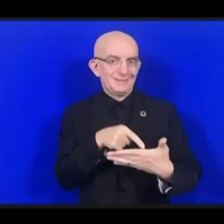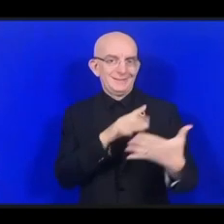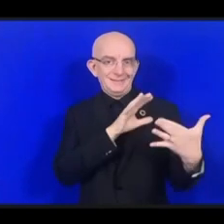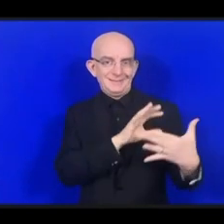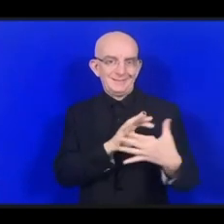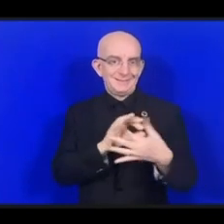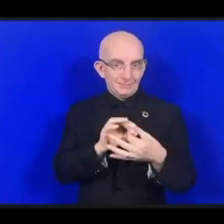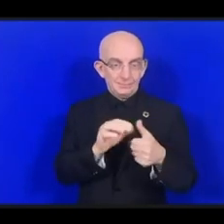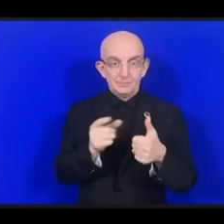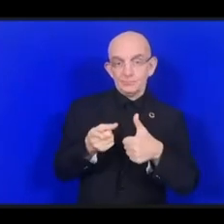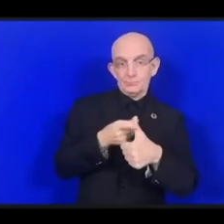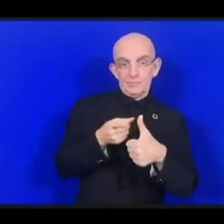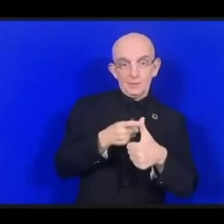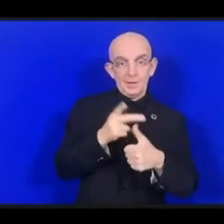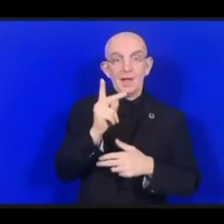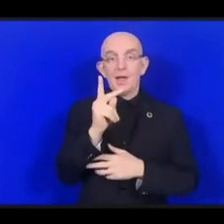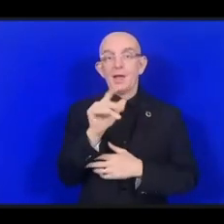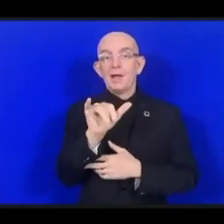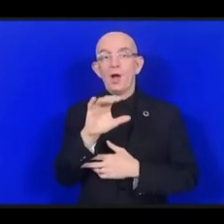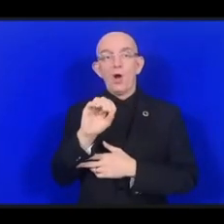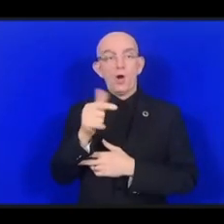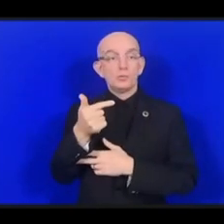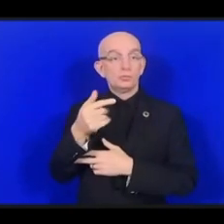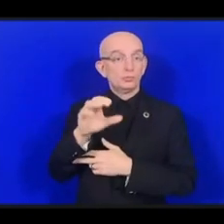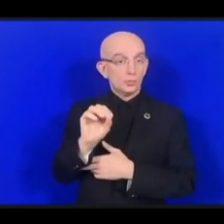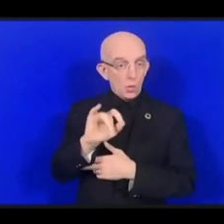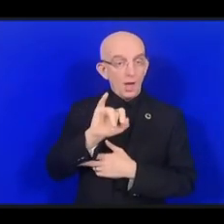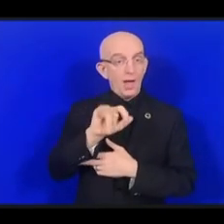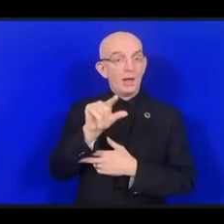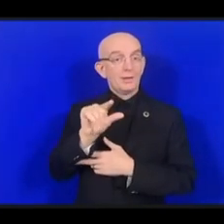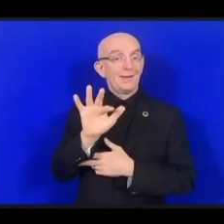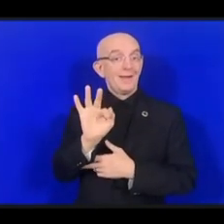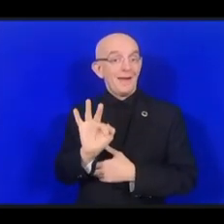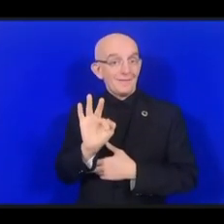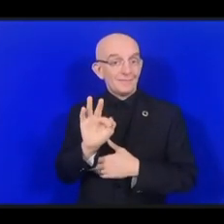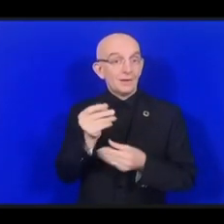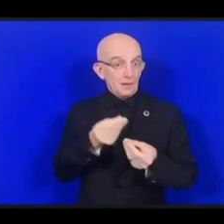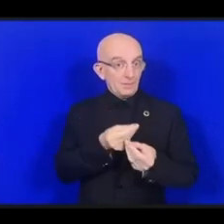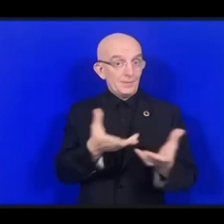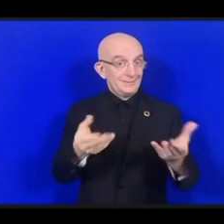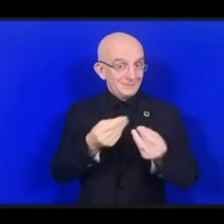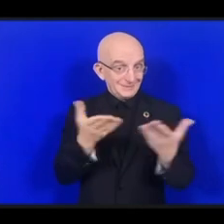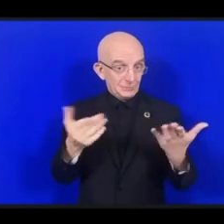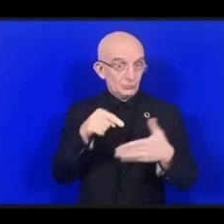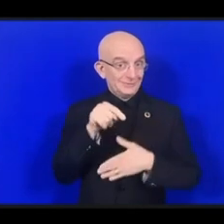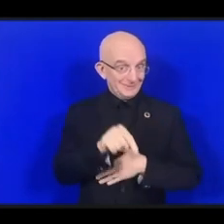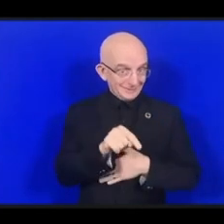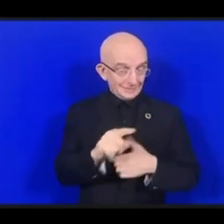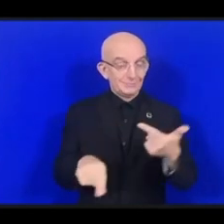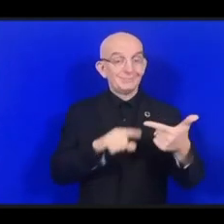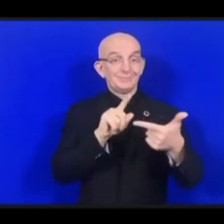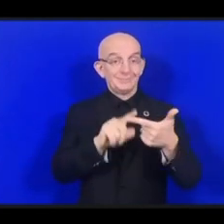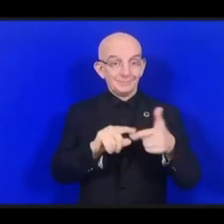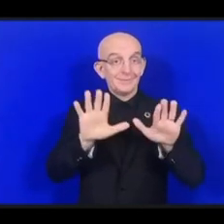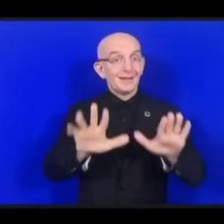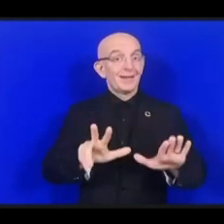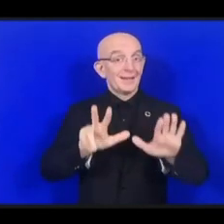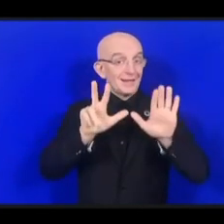IGF, в-третьих, итоговые документы IGF, парламентские и